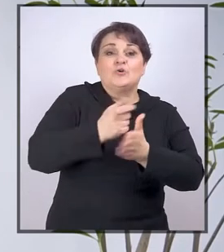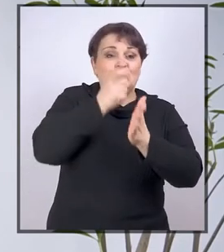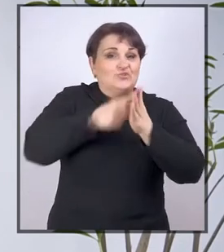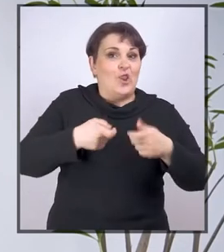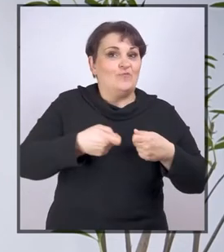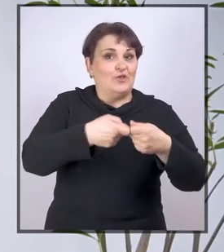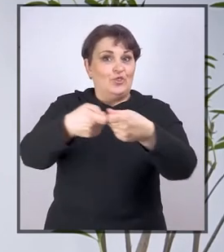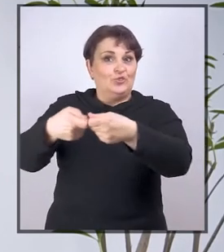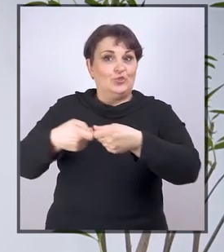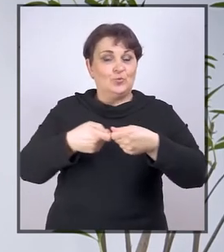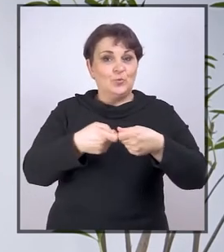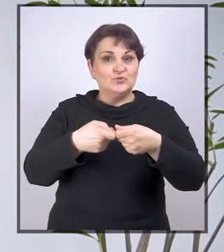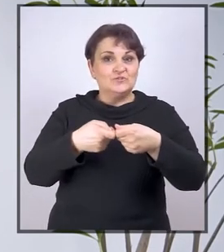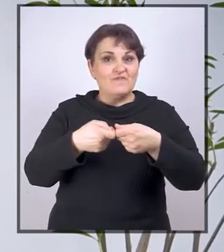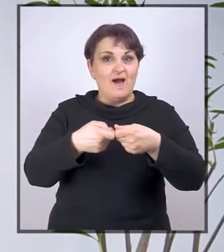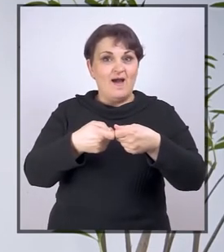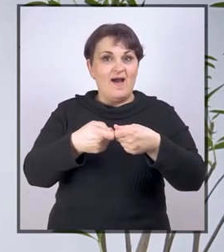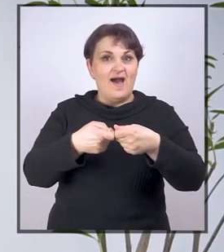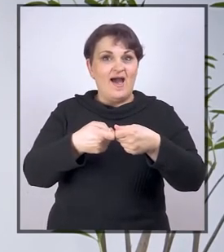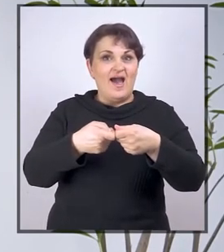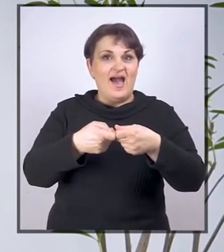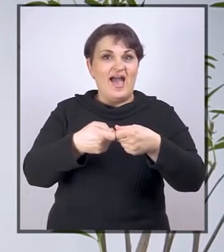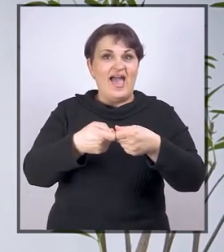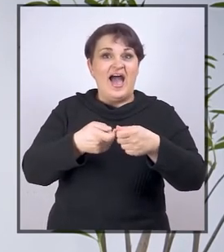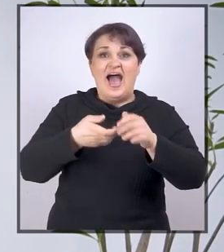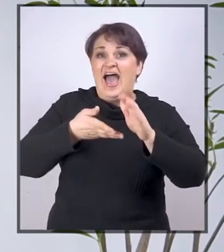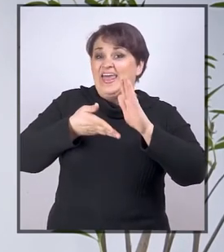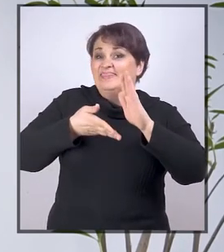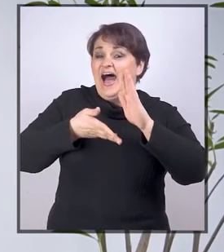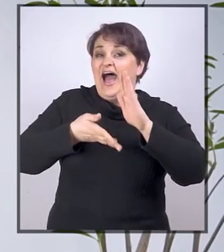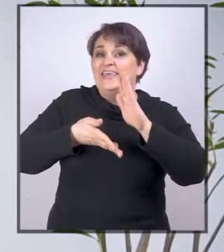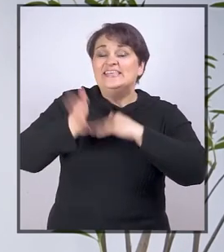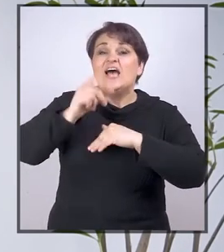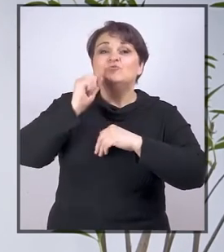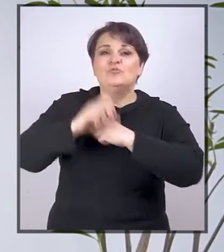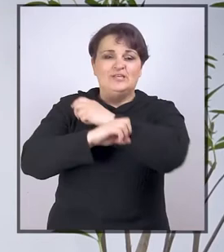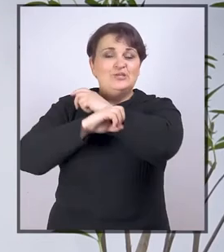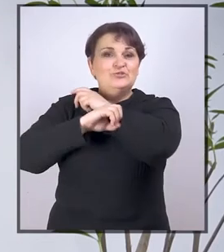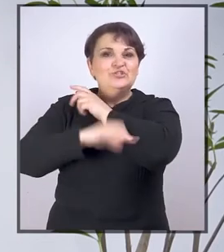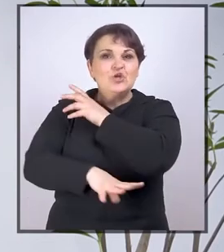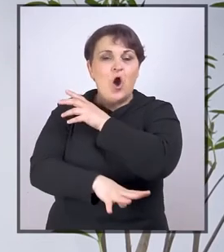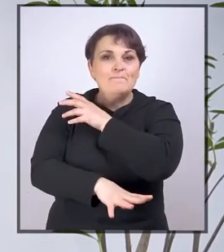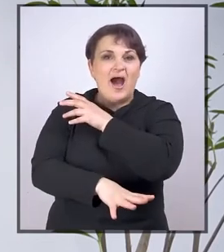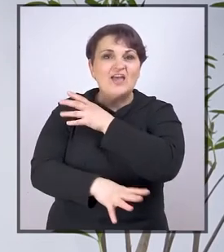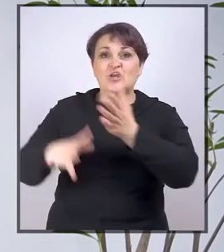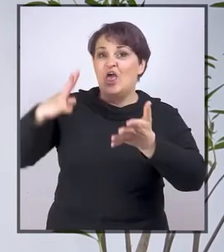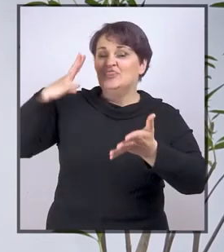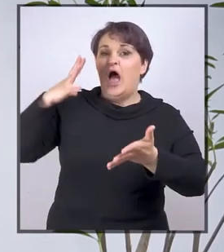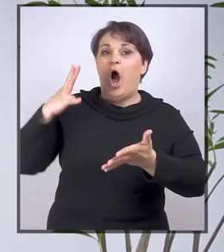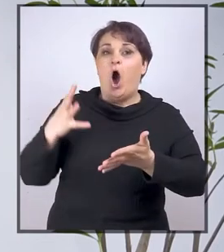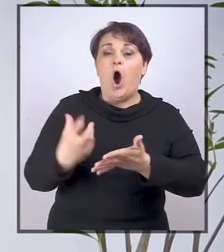korisni članovi društvu, da izađu iz siromaštva, da ostvare